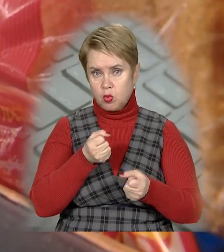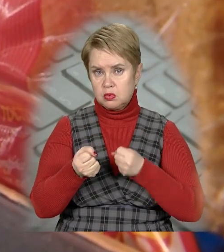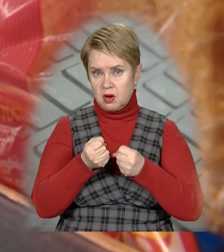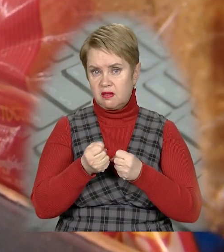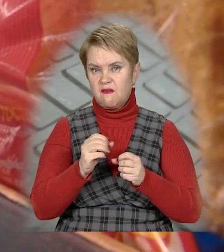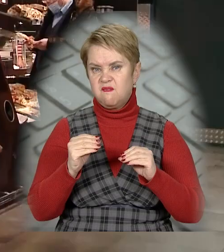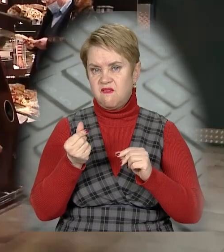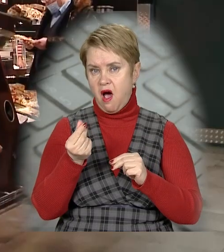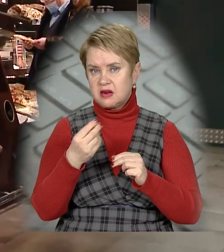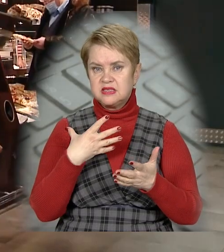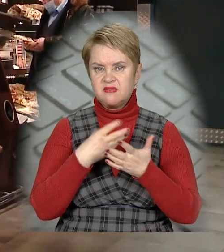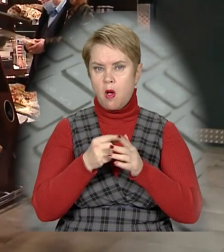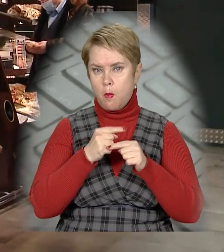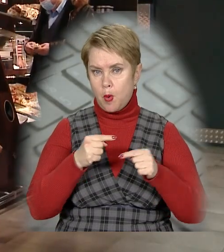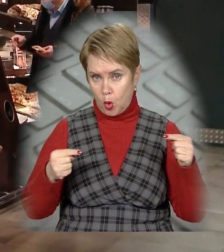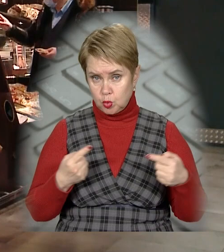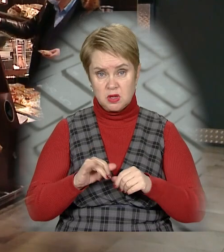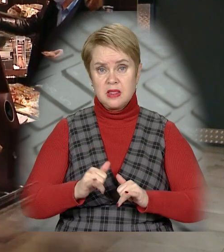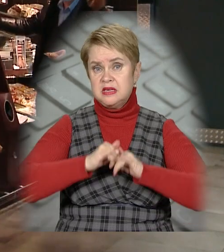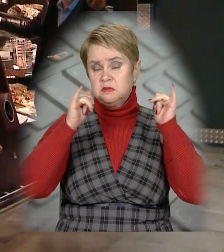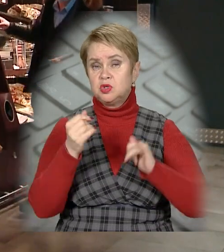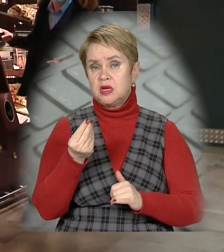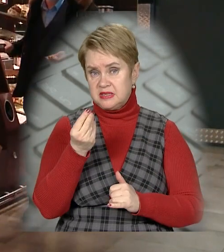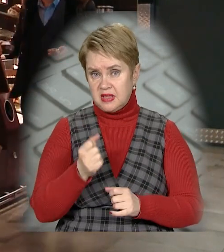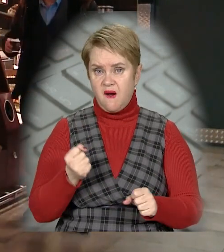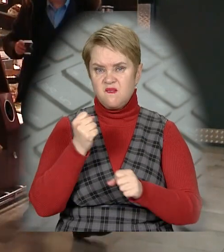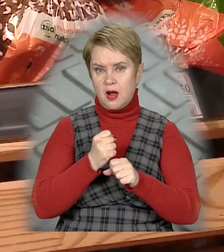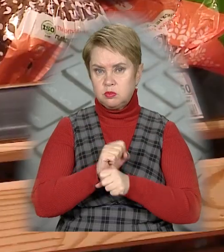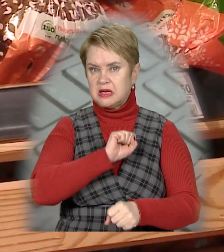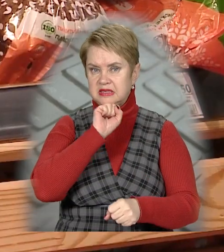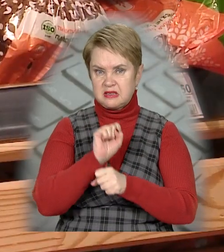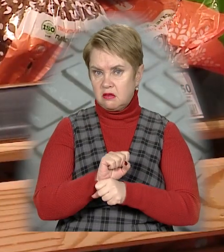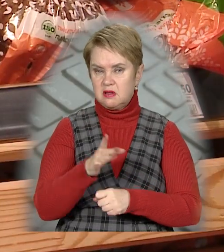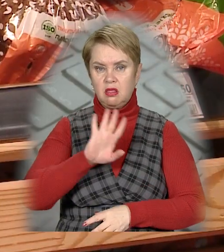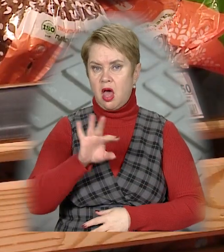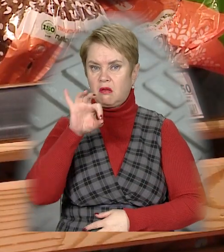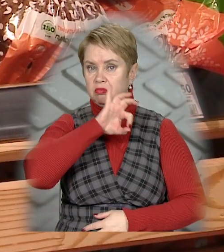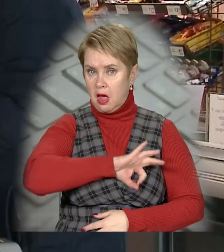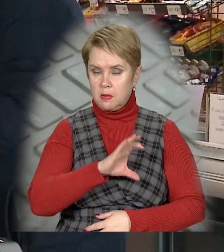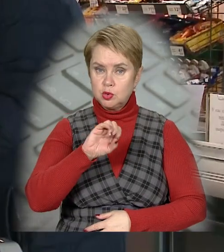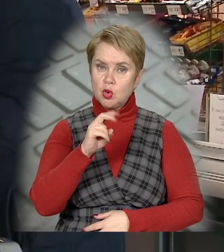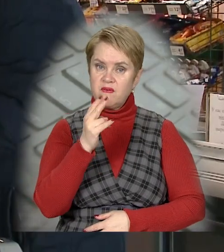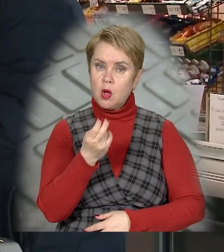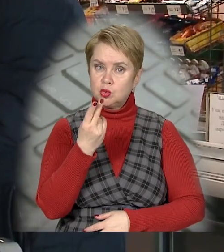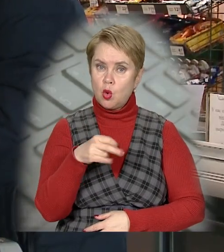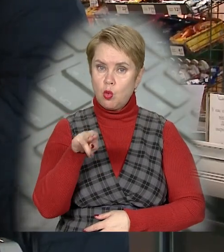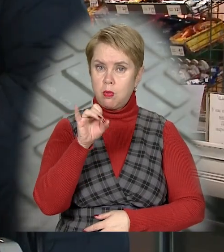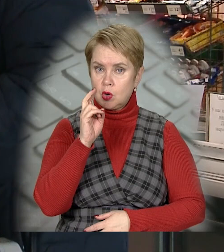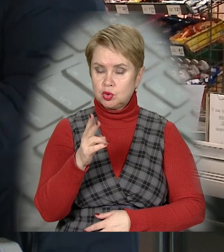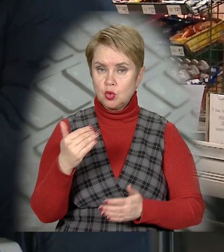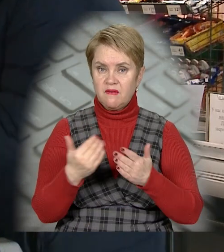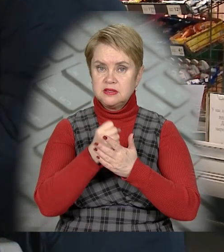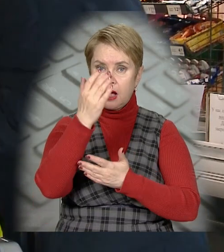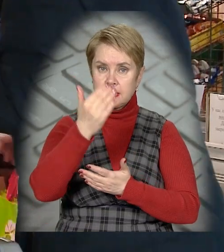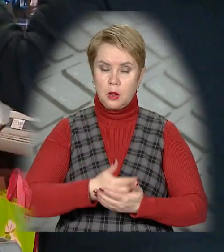утримувати поточну вартість своєї продукції. Якщо не збільшувати ціну, виробництво стане нерентабельним. Софія Куценко, Єгор Любарщук.